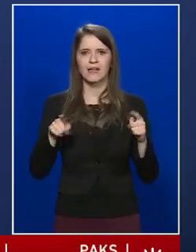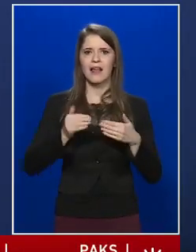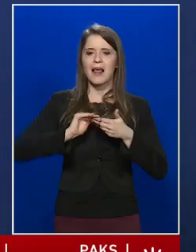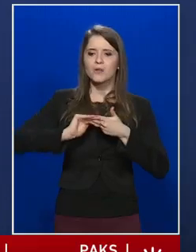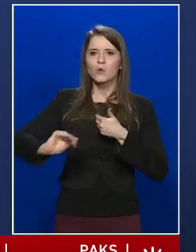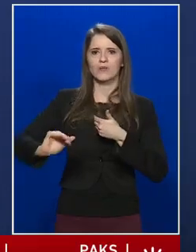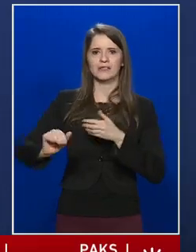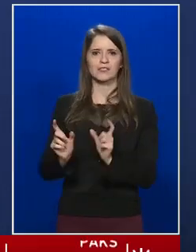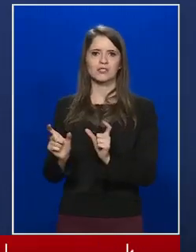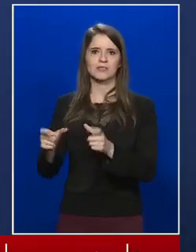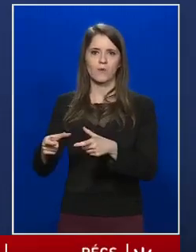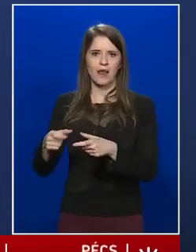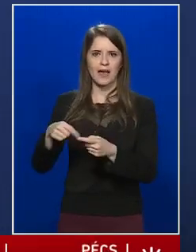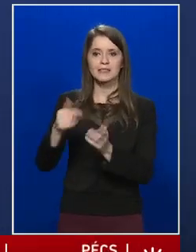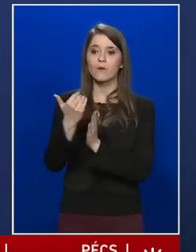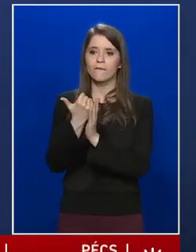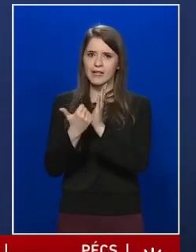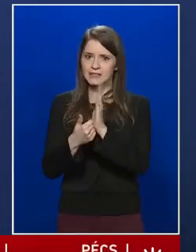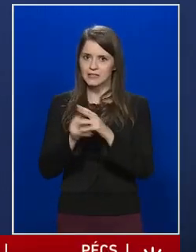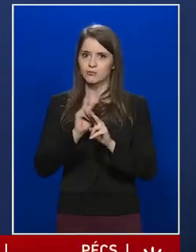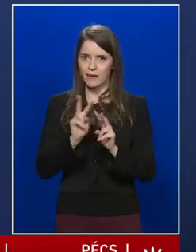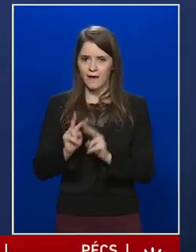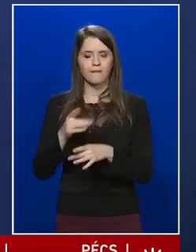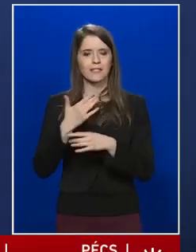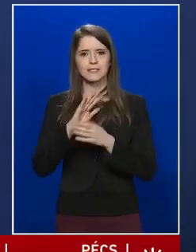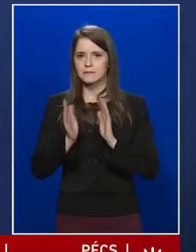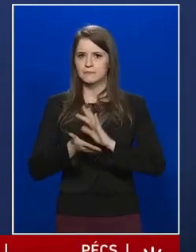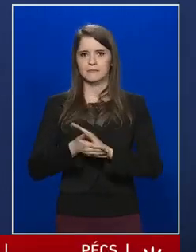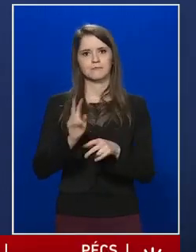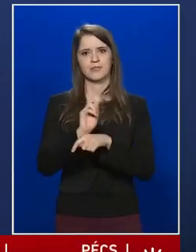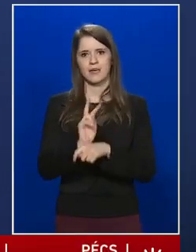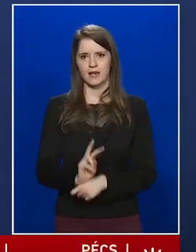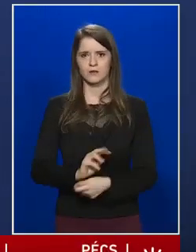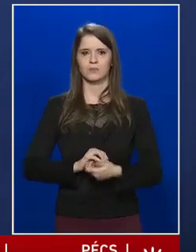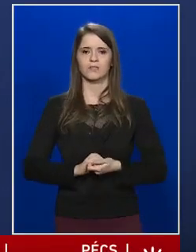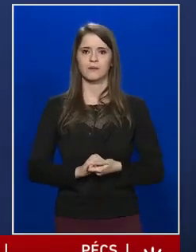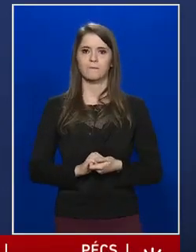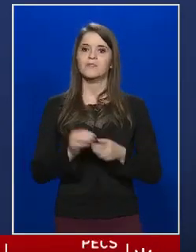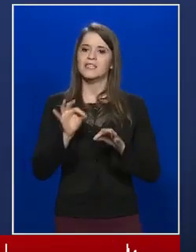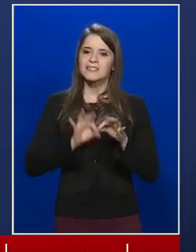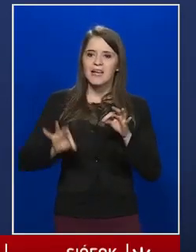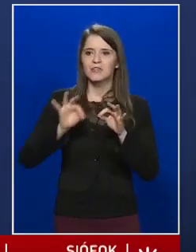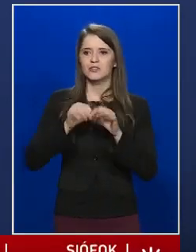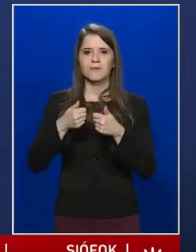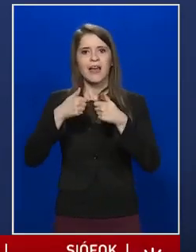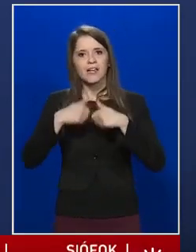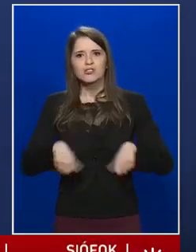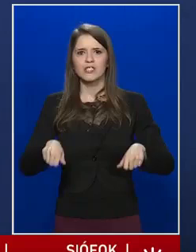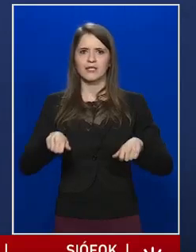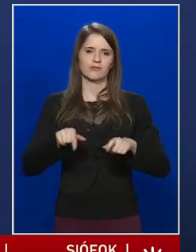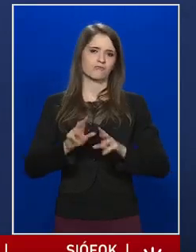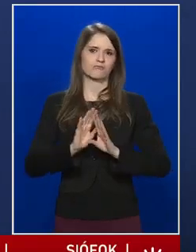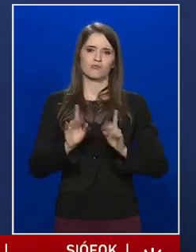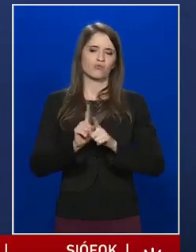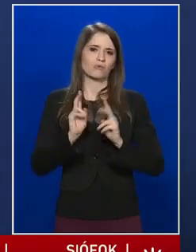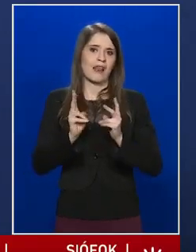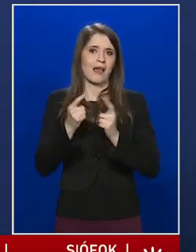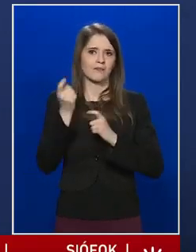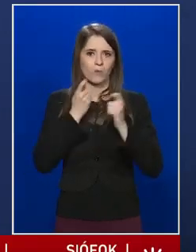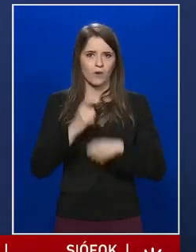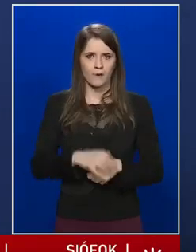izolációnak a feltételeit. A teljességében, egységességében úgy fogalmazhatnék, hogy